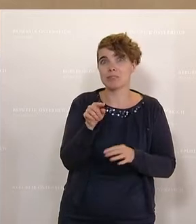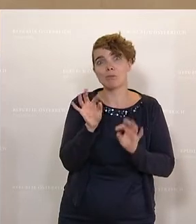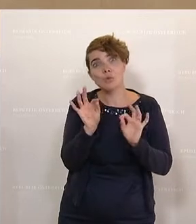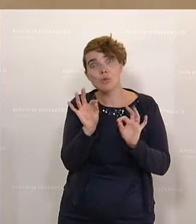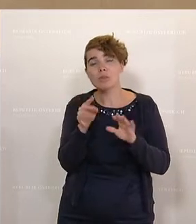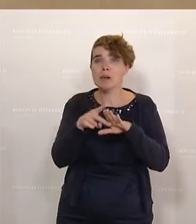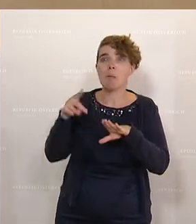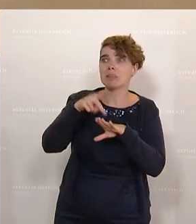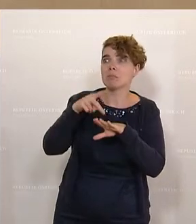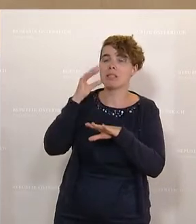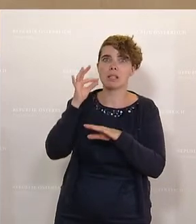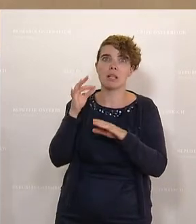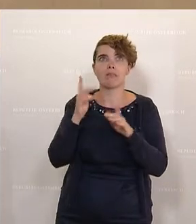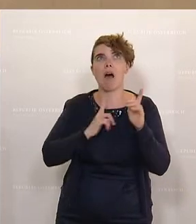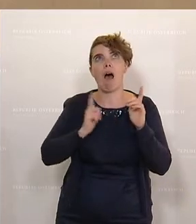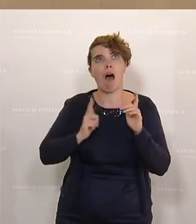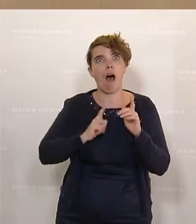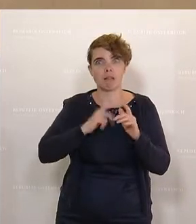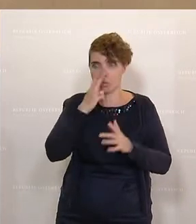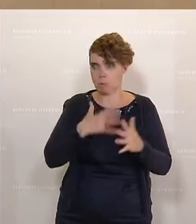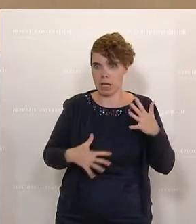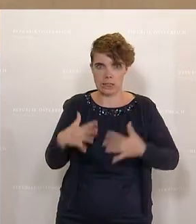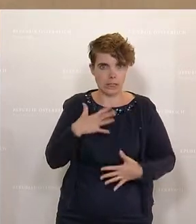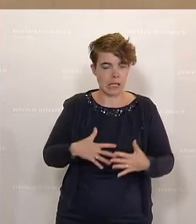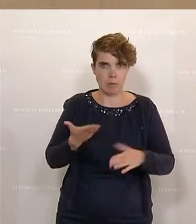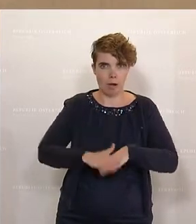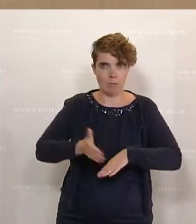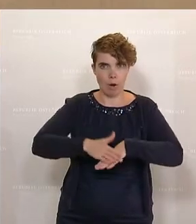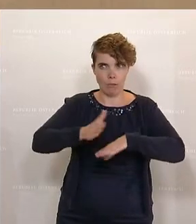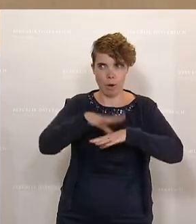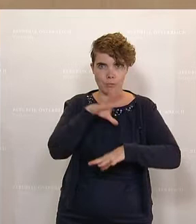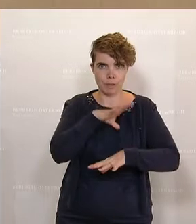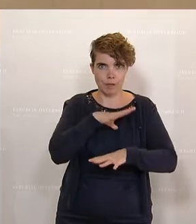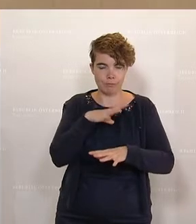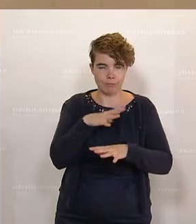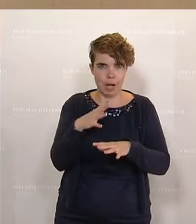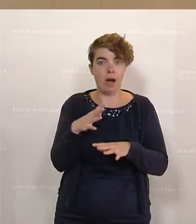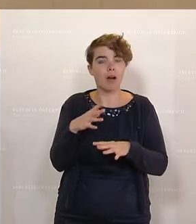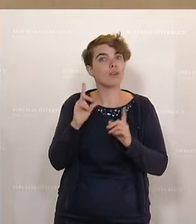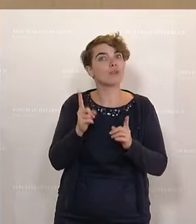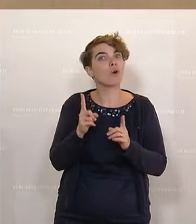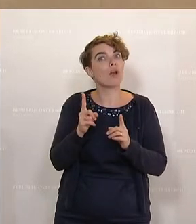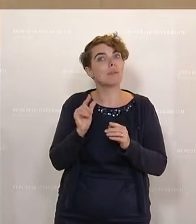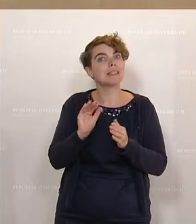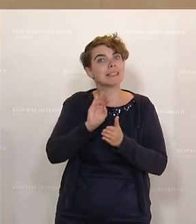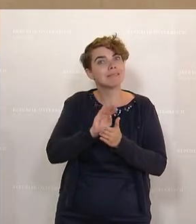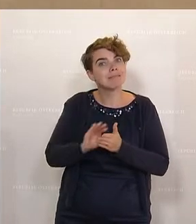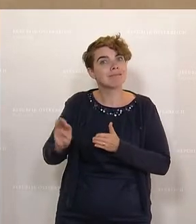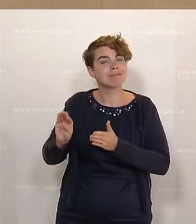unangenehme Wartezeit erspart werden und Eskalationen von Gefahrensituationen sollen vermieden werden.